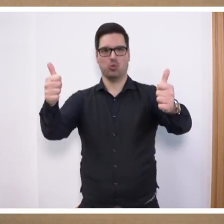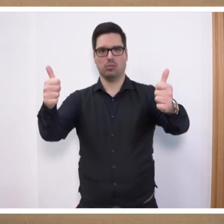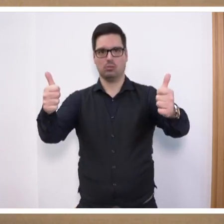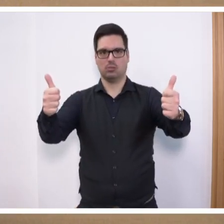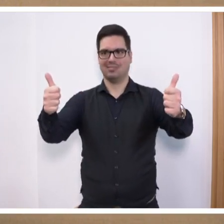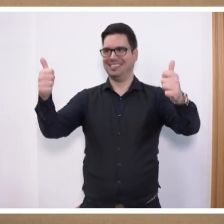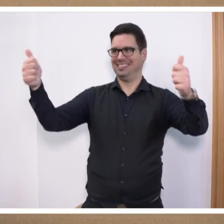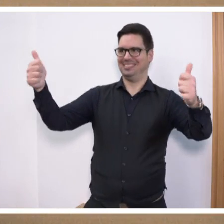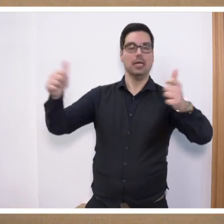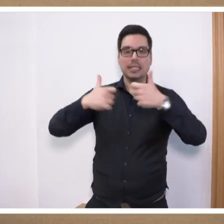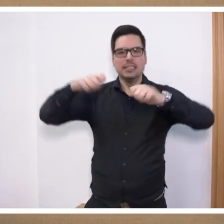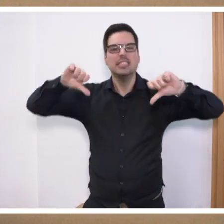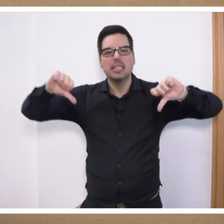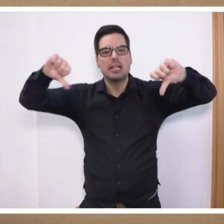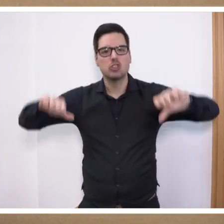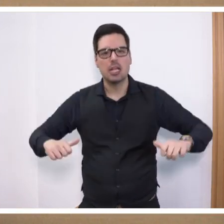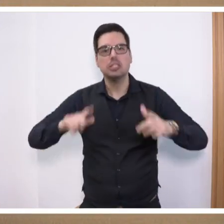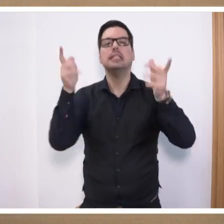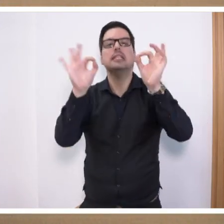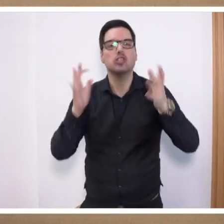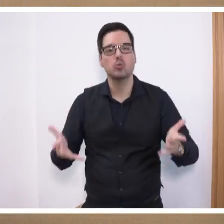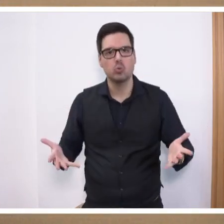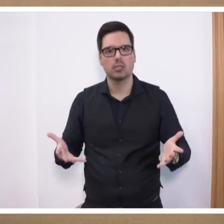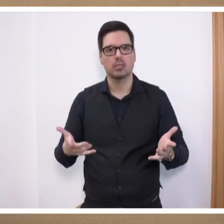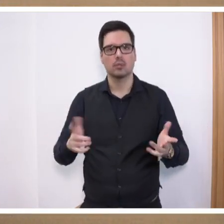nichts ist toll, es muss endlich reagiert werden.